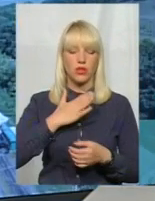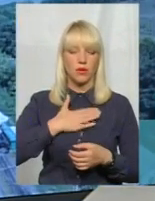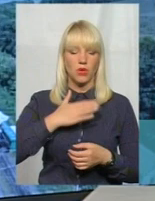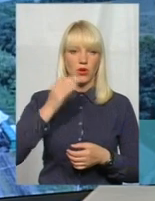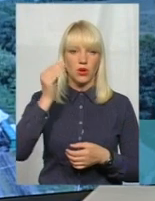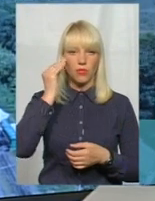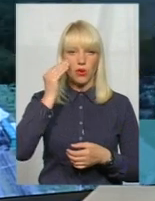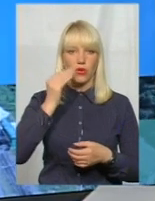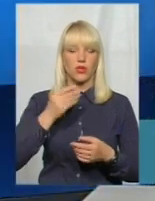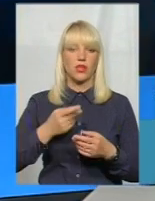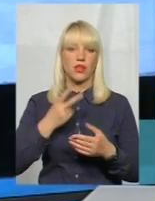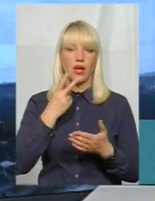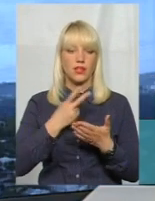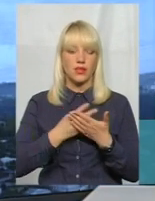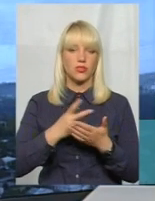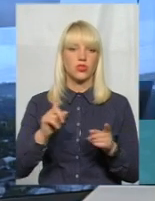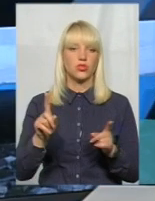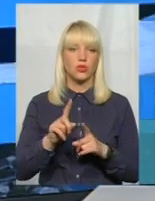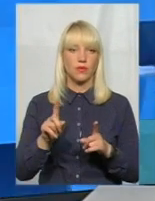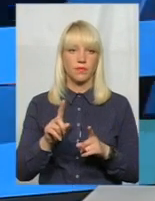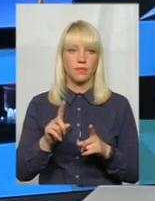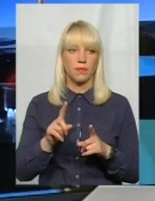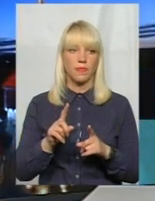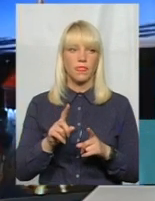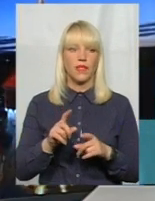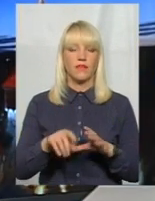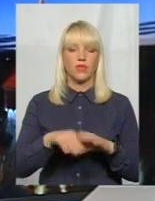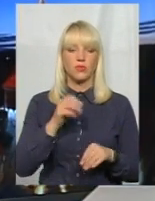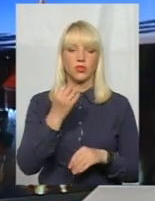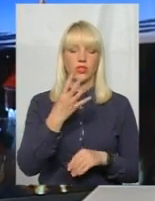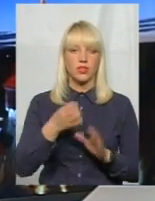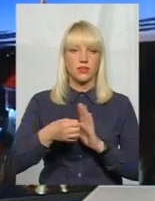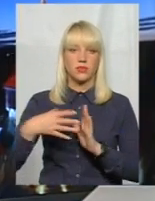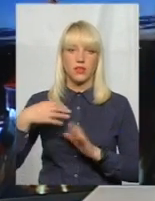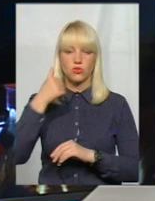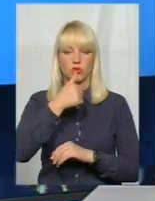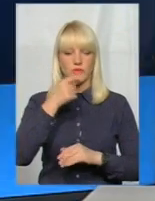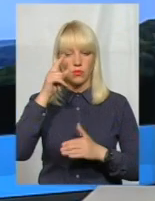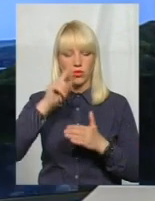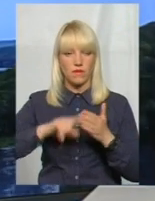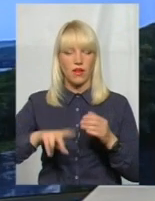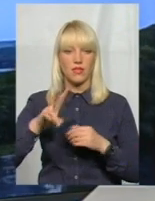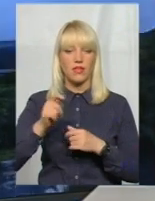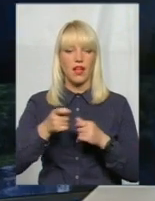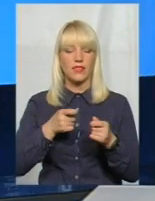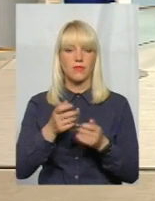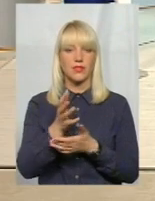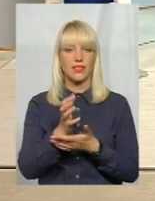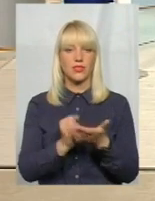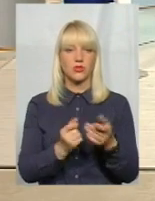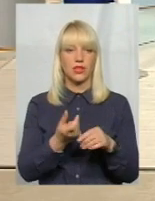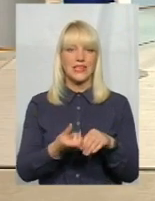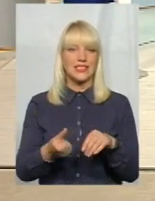2014-2015 року показали, що сподівання на якийсь адмінресурс сильно